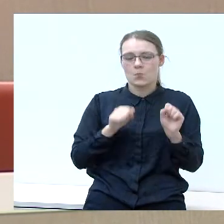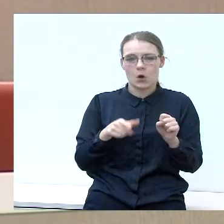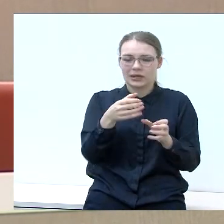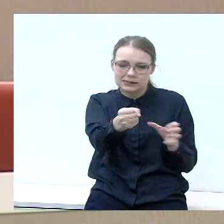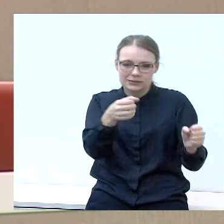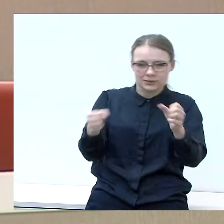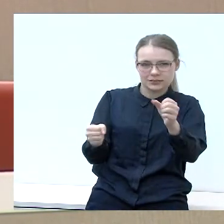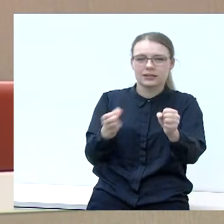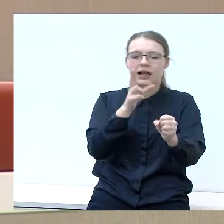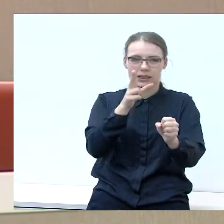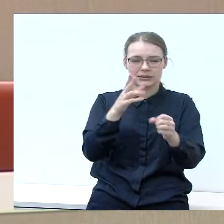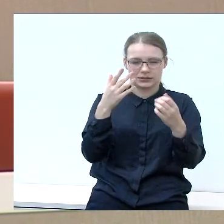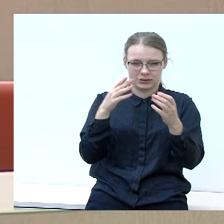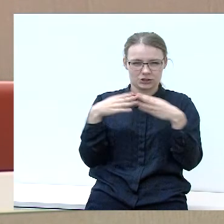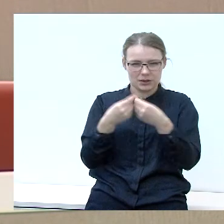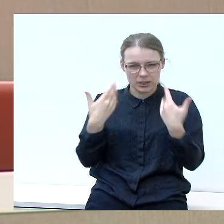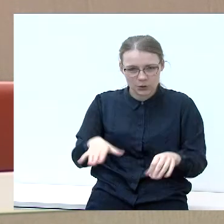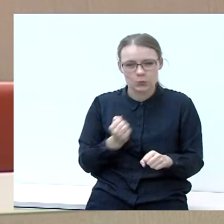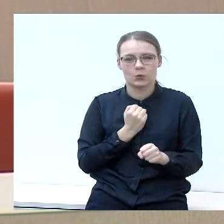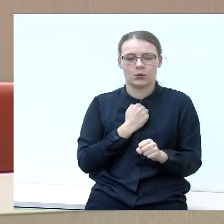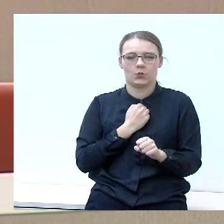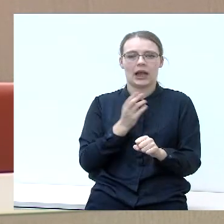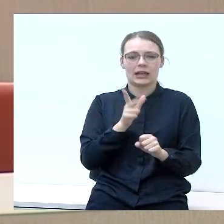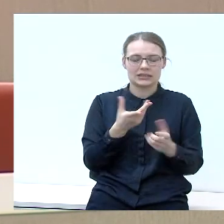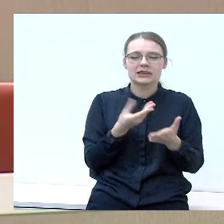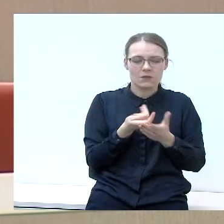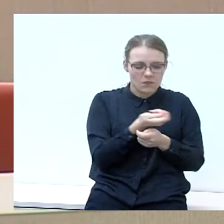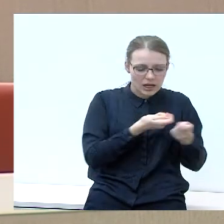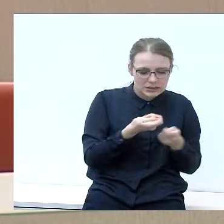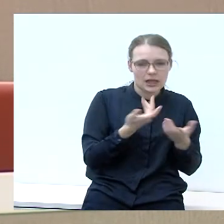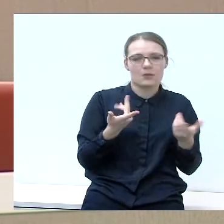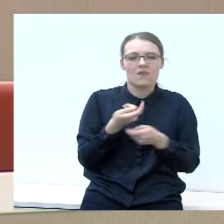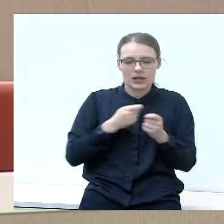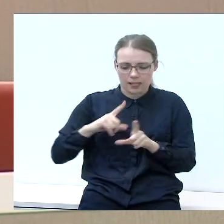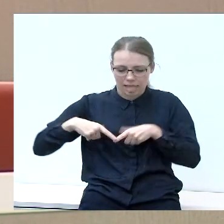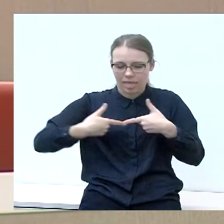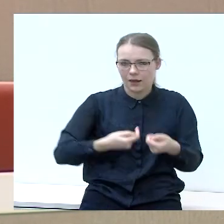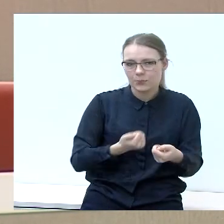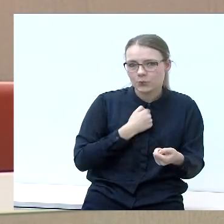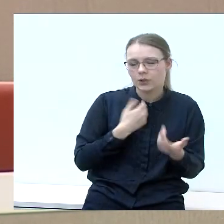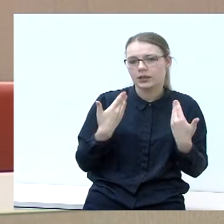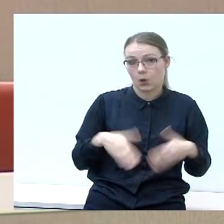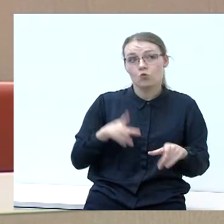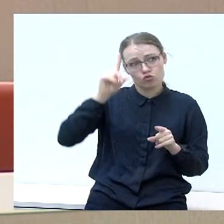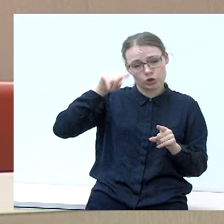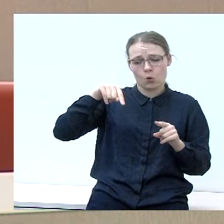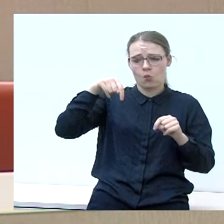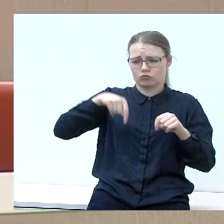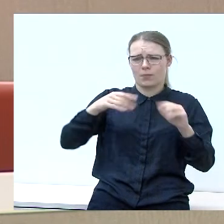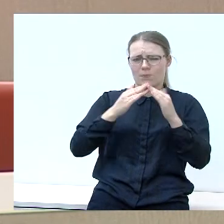kurie galbūt sukūrė šeimą, turi kažkokį tai mažą breslėlį arba pavelį tą breslėlį, kiek aš žinau, kalvaryjoje.